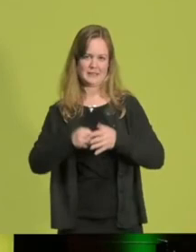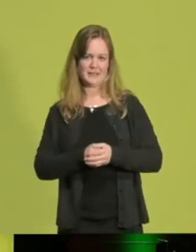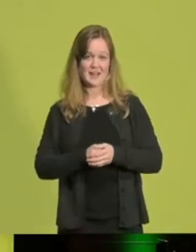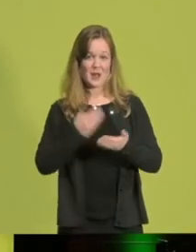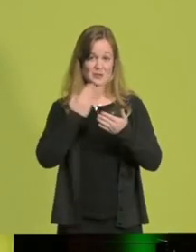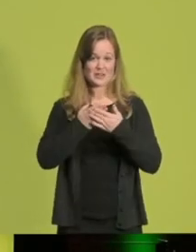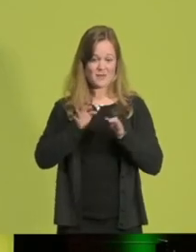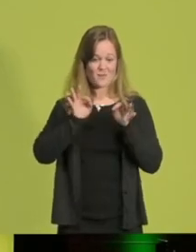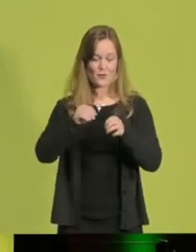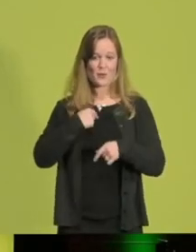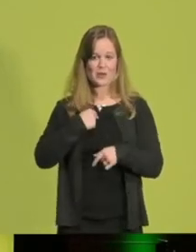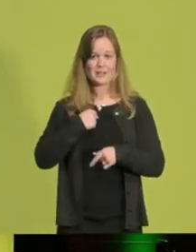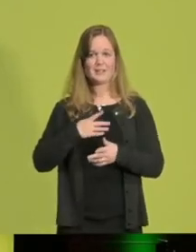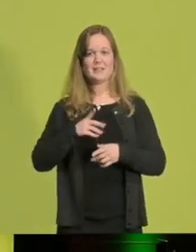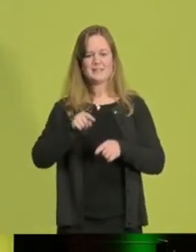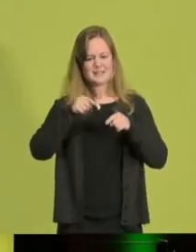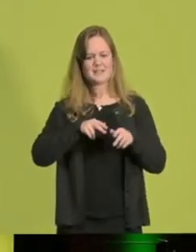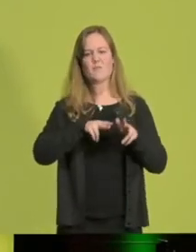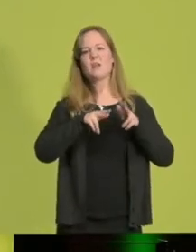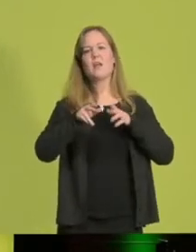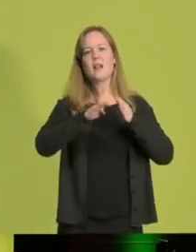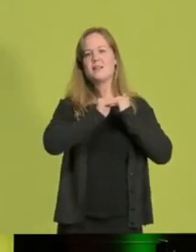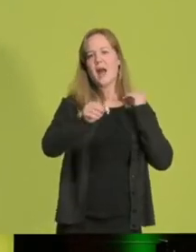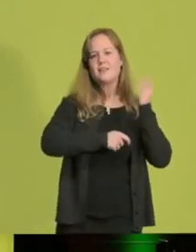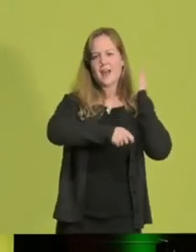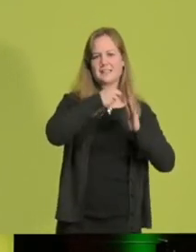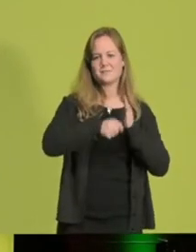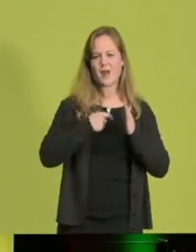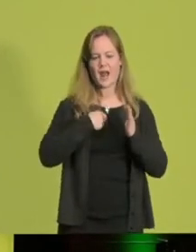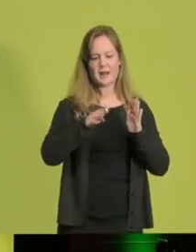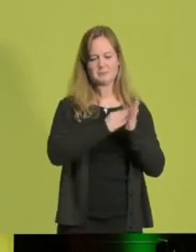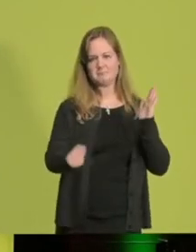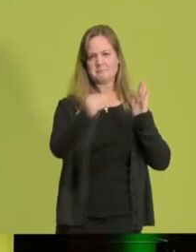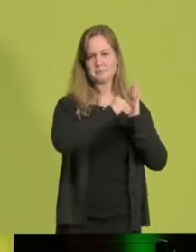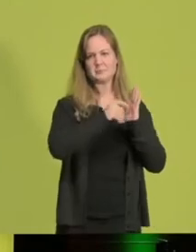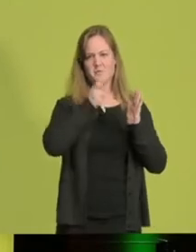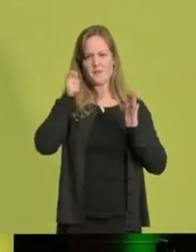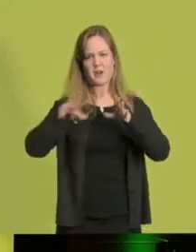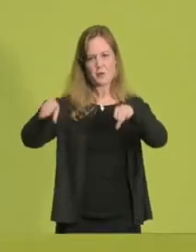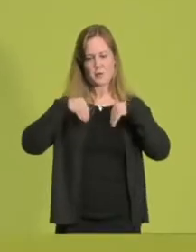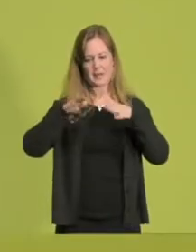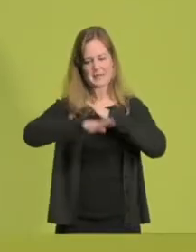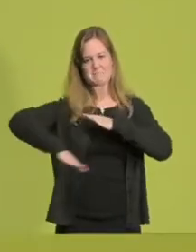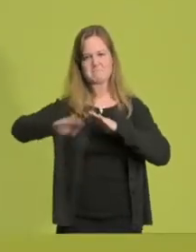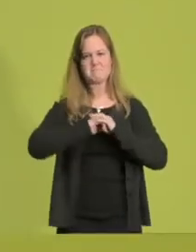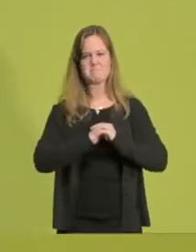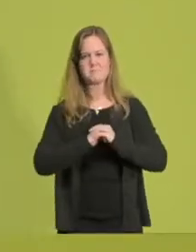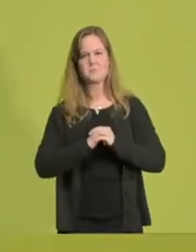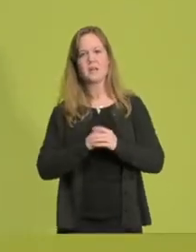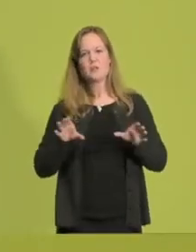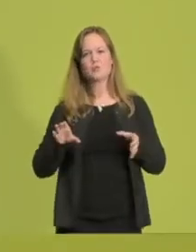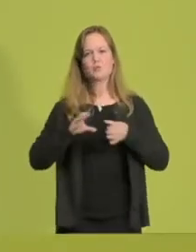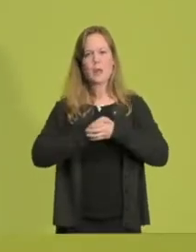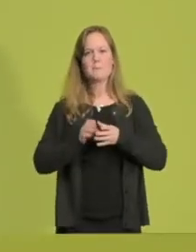dafür, dafür treten wir bei dieser Landtagswahl an. dafür wollen wir Verantwortung in diesem Land übernehmen. Gemeinsam mit unserer